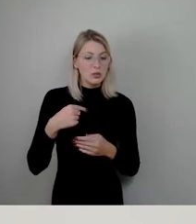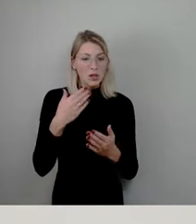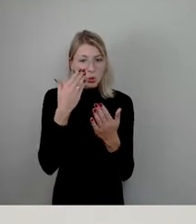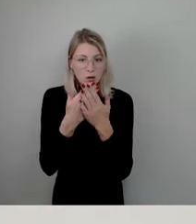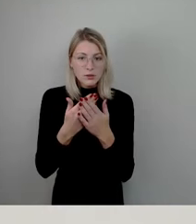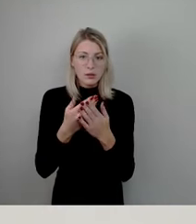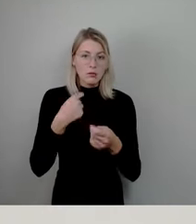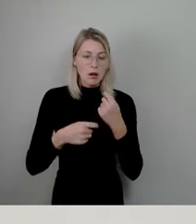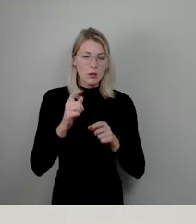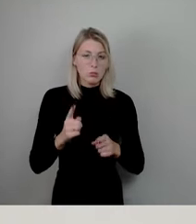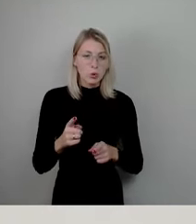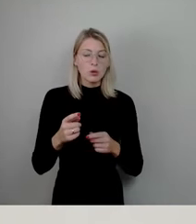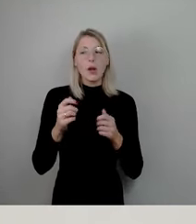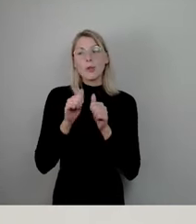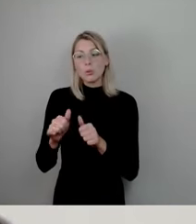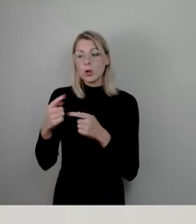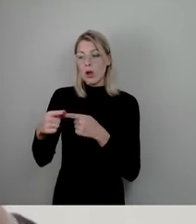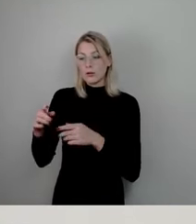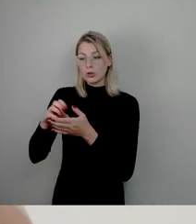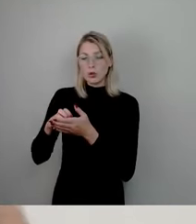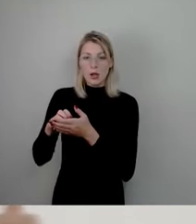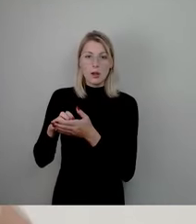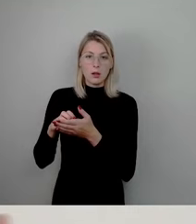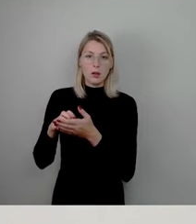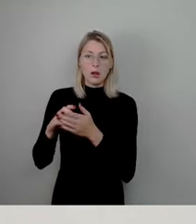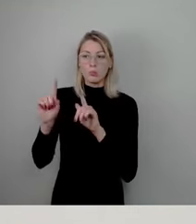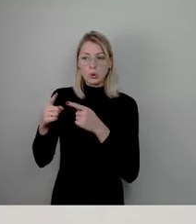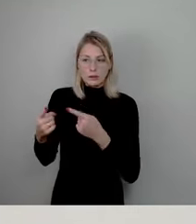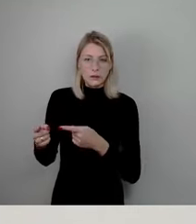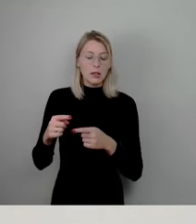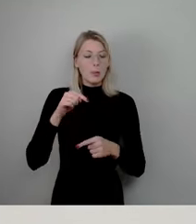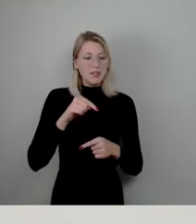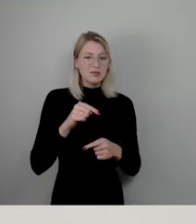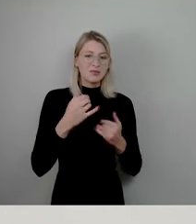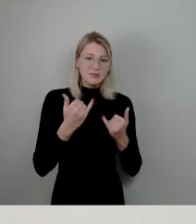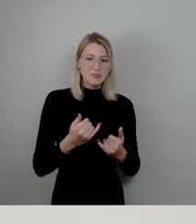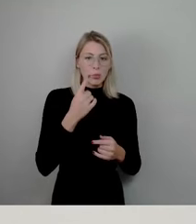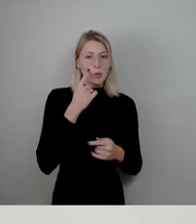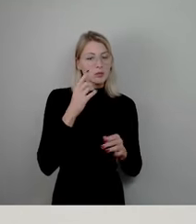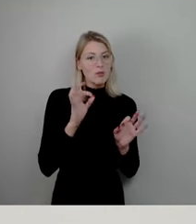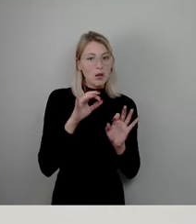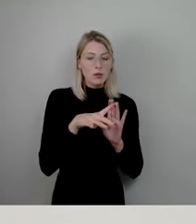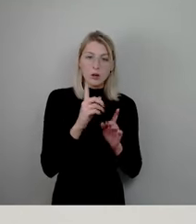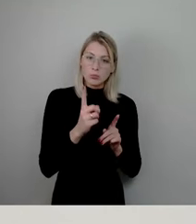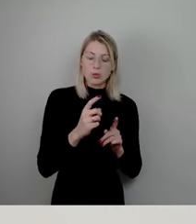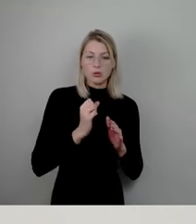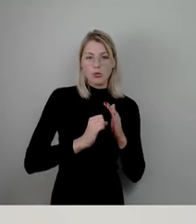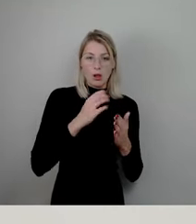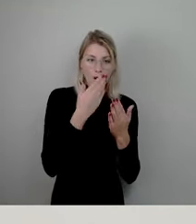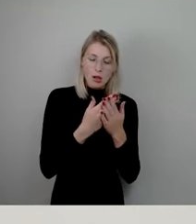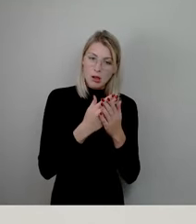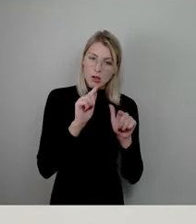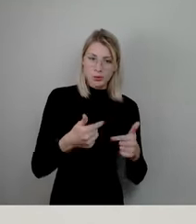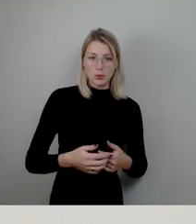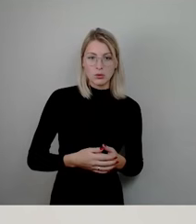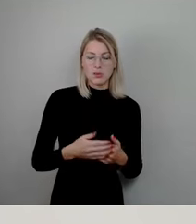was wir zum Glück an anderer Stelle auch nicht unbedingt machen müssen, weil nicht Gefahrenvollzug ist, aber deshalb dauern andere Prozesse,